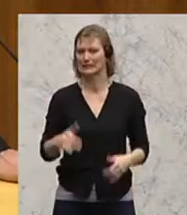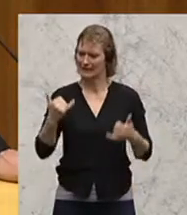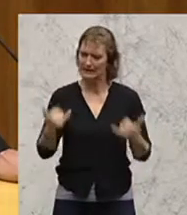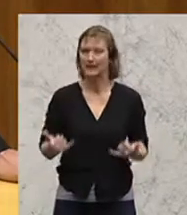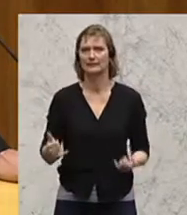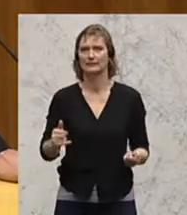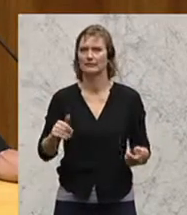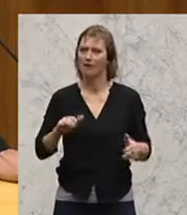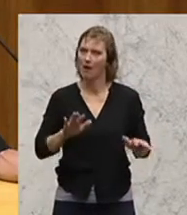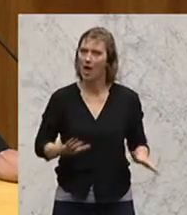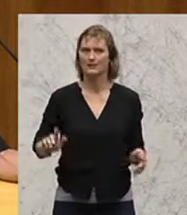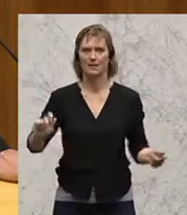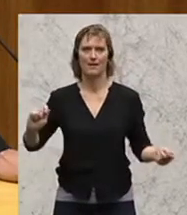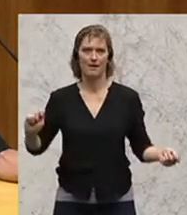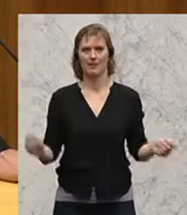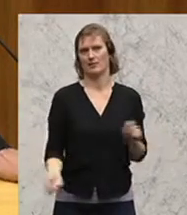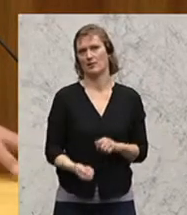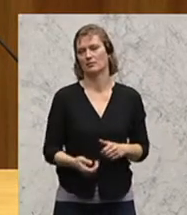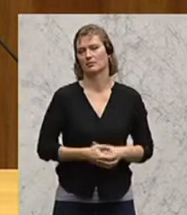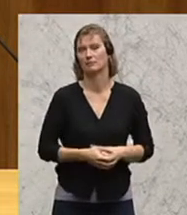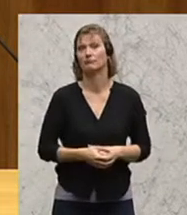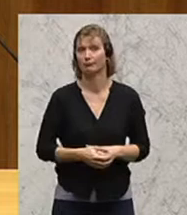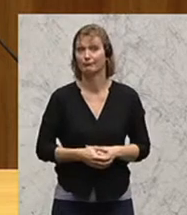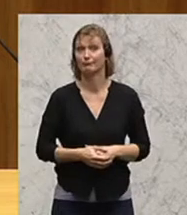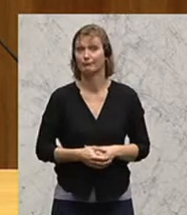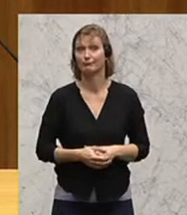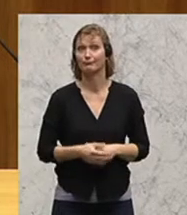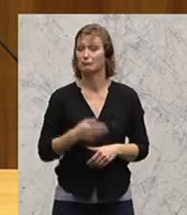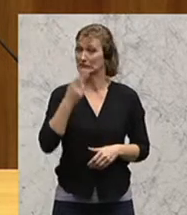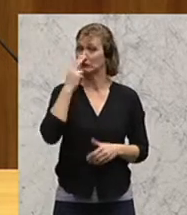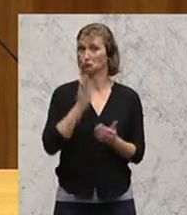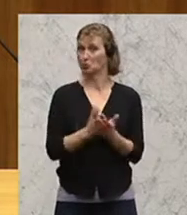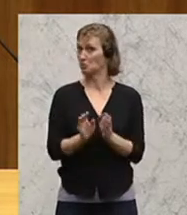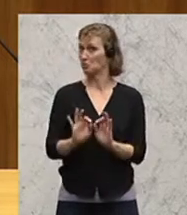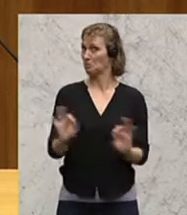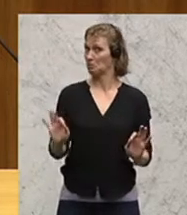jetzt muss sich langsam etwas ändern. Das ist ja alles einsehbar.